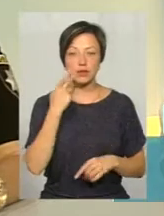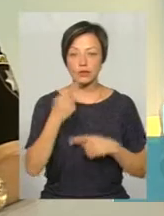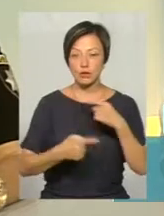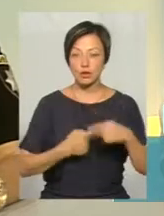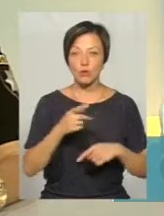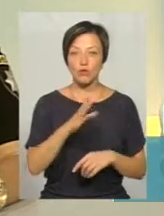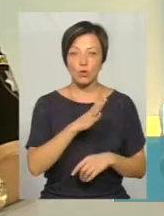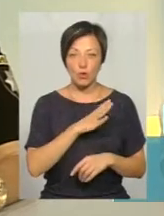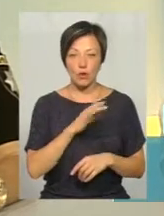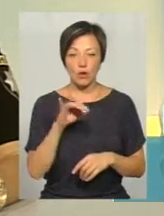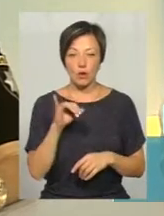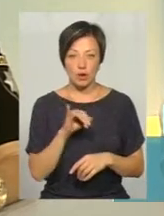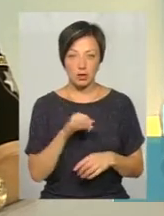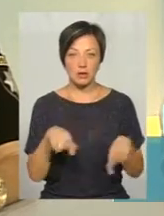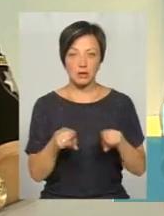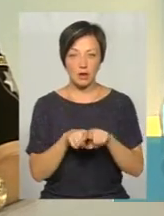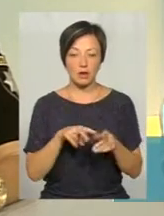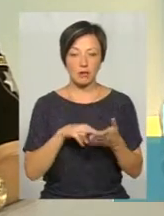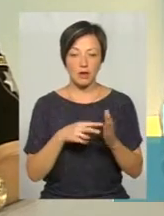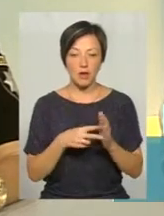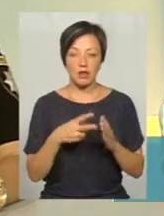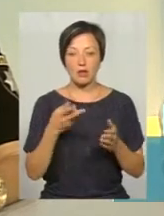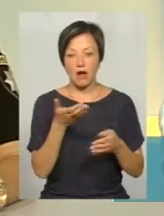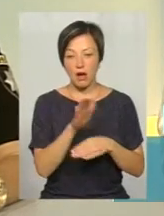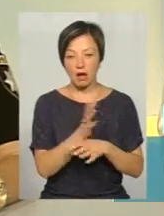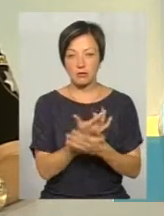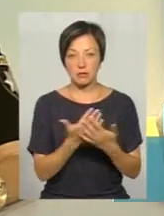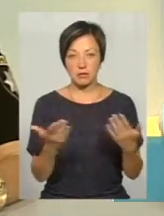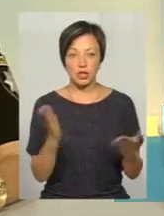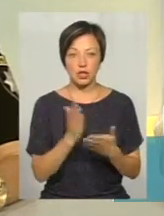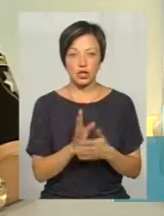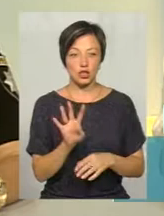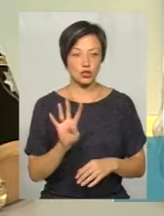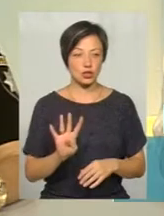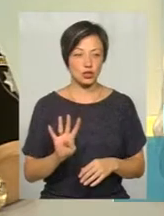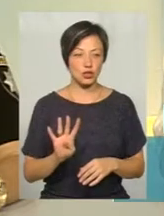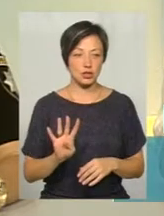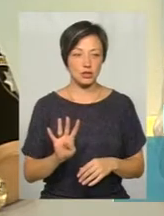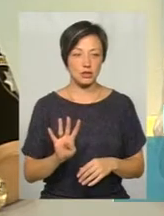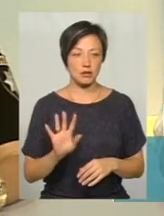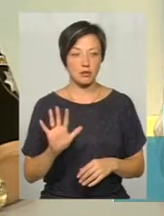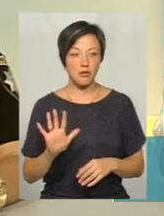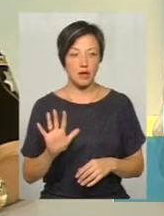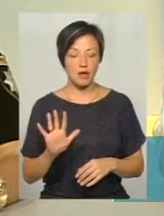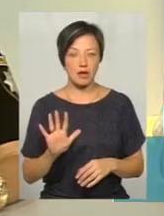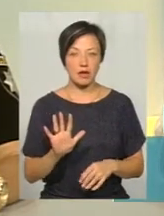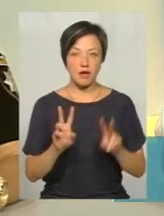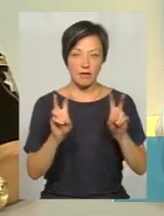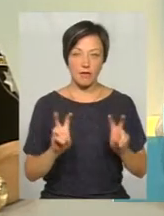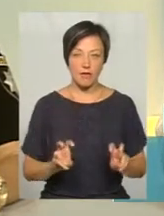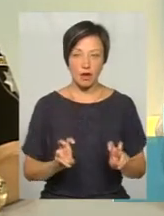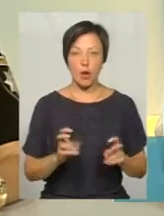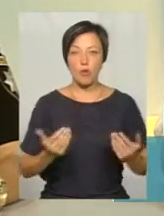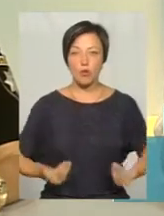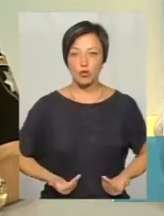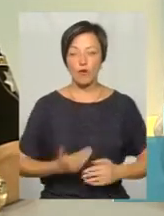було і так передбачено і наказами все, що є 4-5 видів травматизму. Побутовий, вуличний,